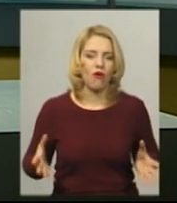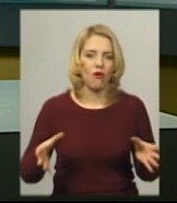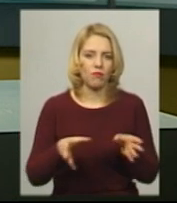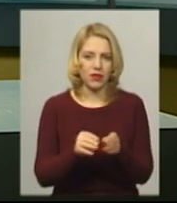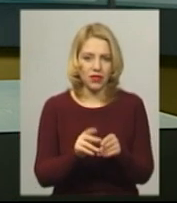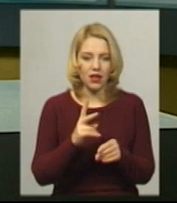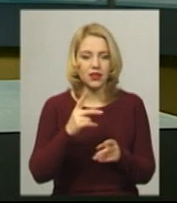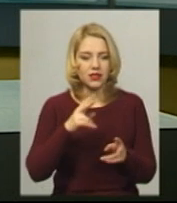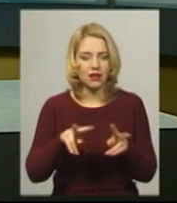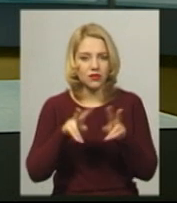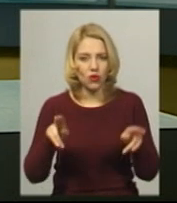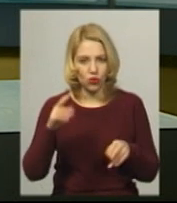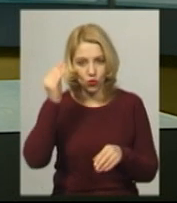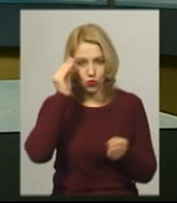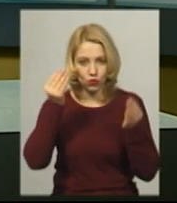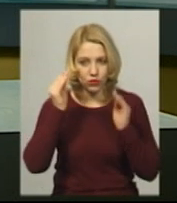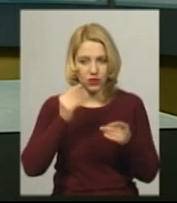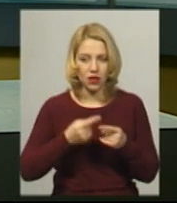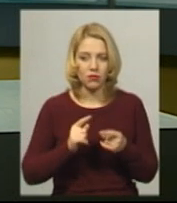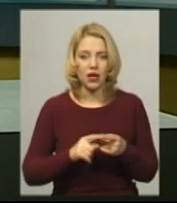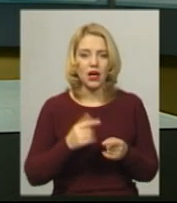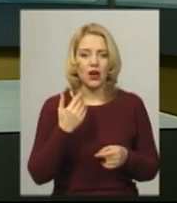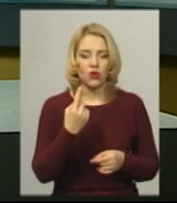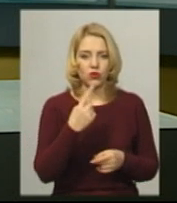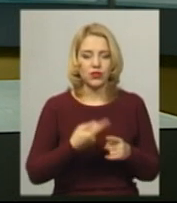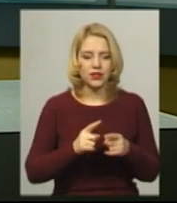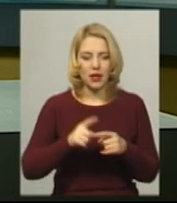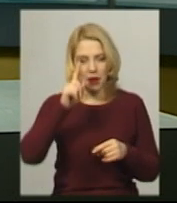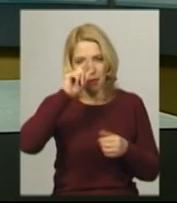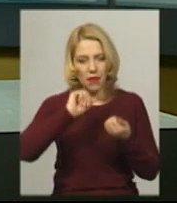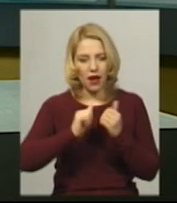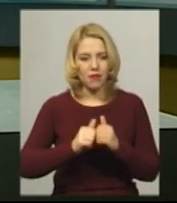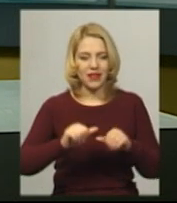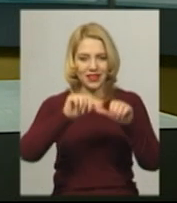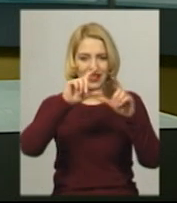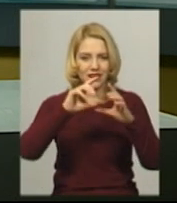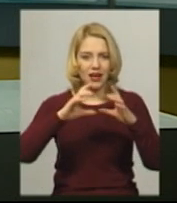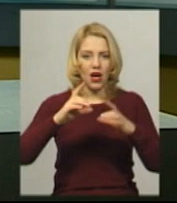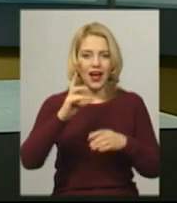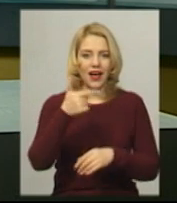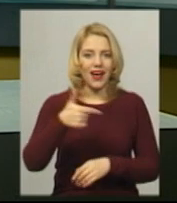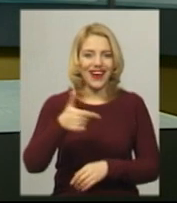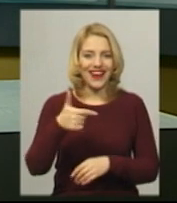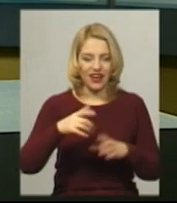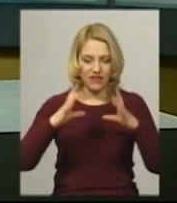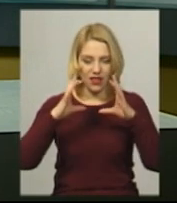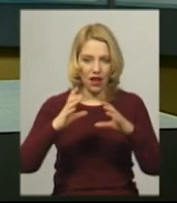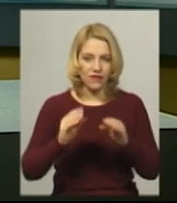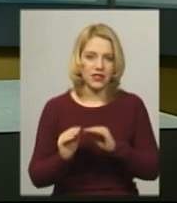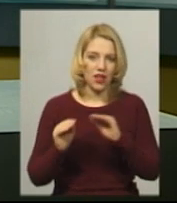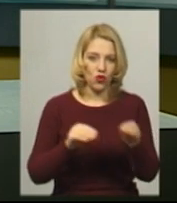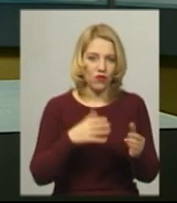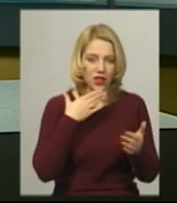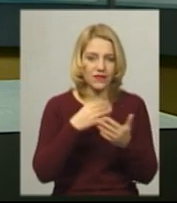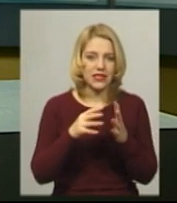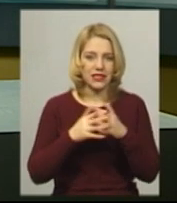Його ковальські вироби зберігаються у місцевих жителів, а одну з них – пам'ятний знак гривні – встановили у центрі селища. Над чим зараз працює майстер,